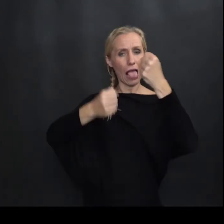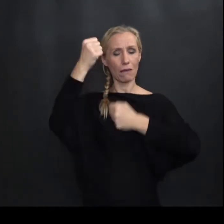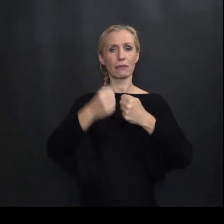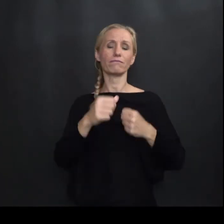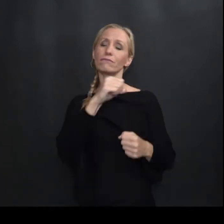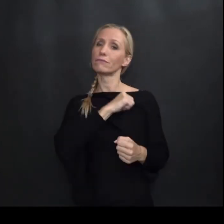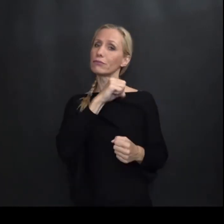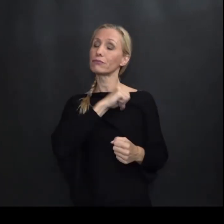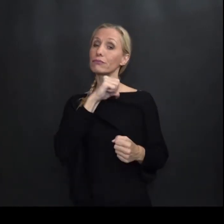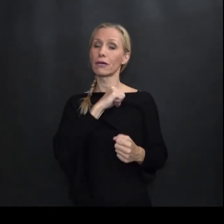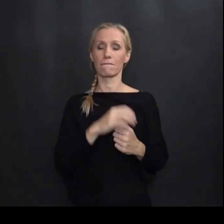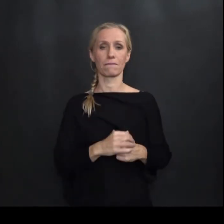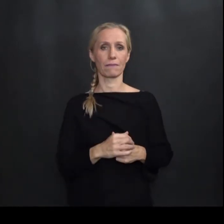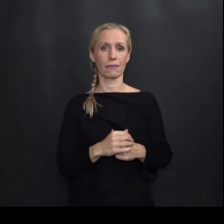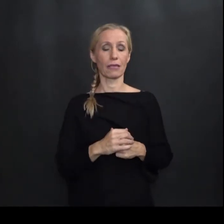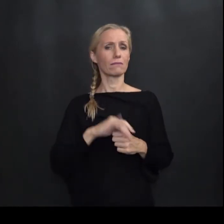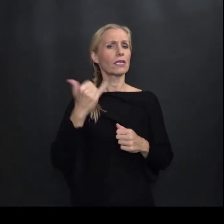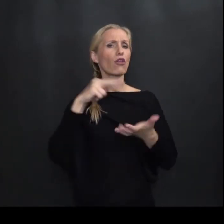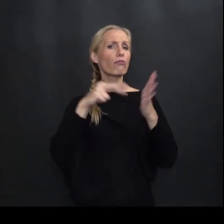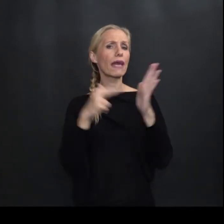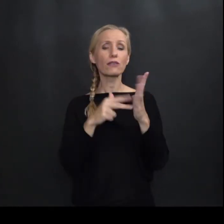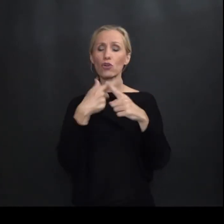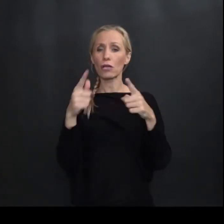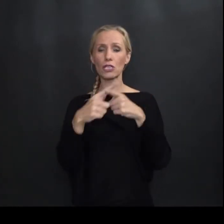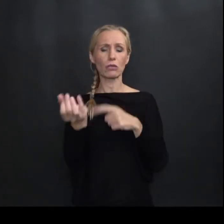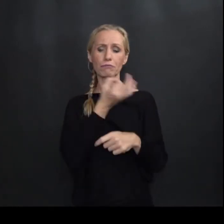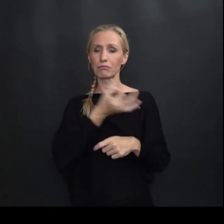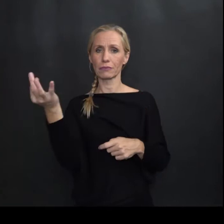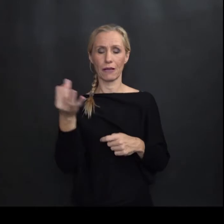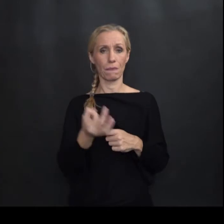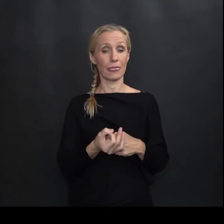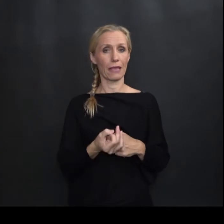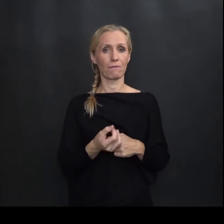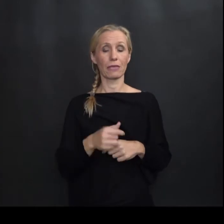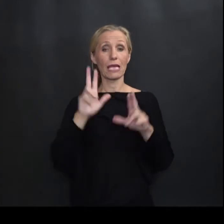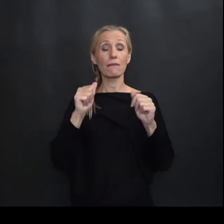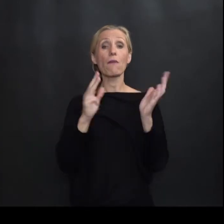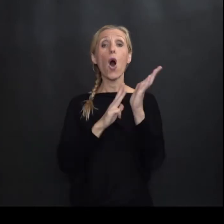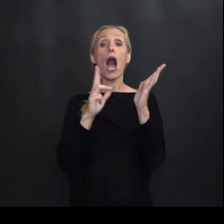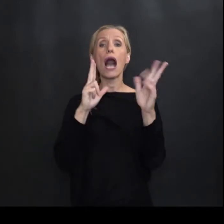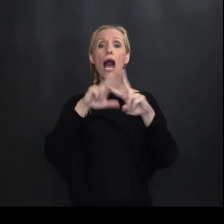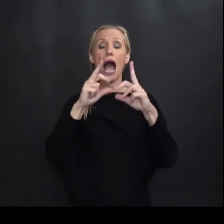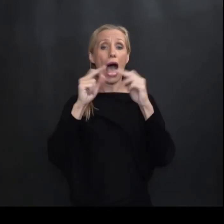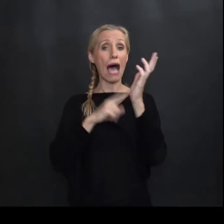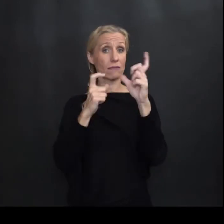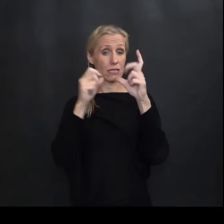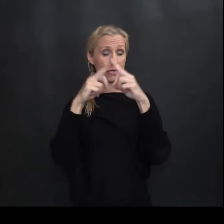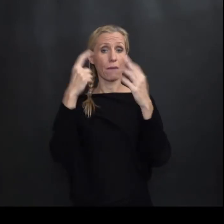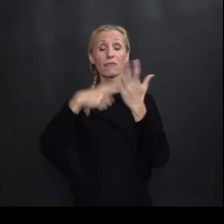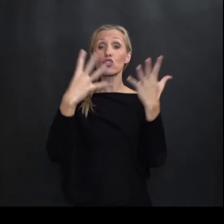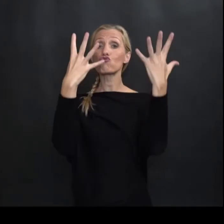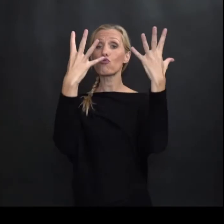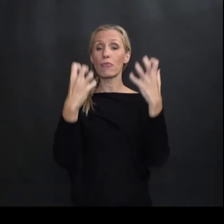klipom Vrlo interesantan kao jedno tehničko rješenje Zatim se tu nalazi Hansa Iz